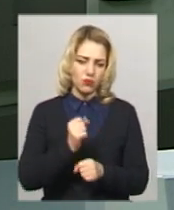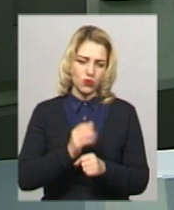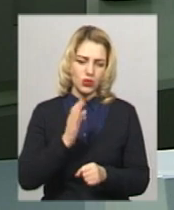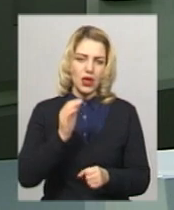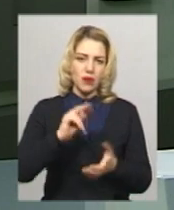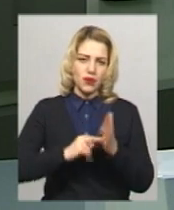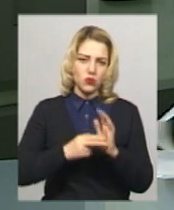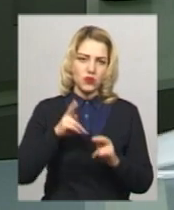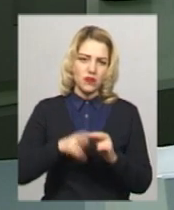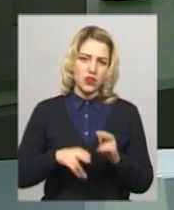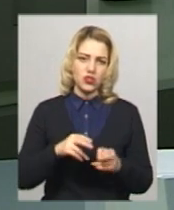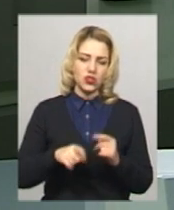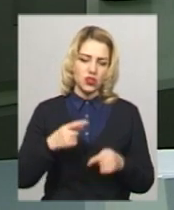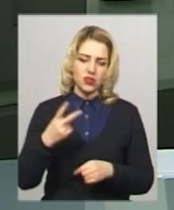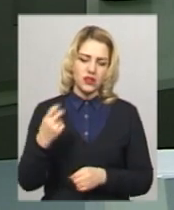через два тижні.